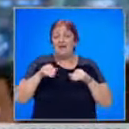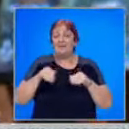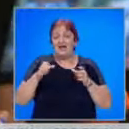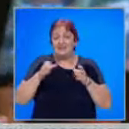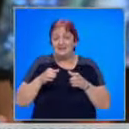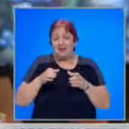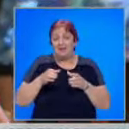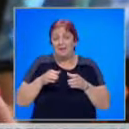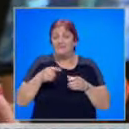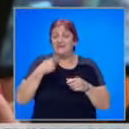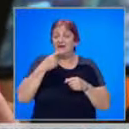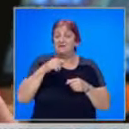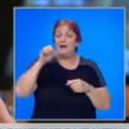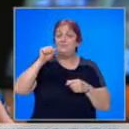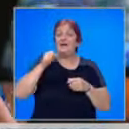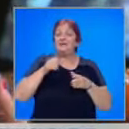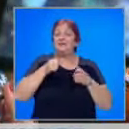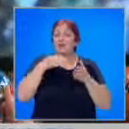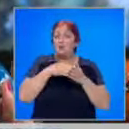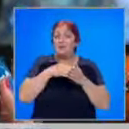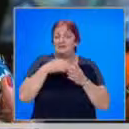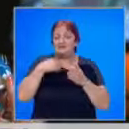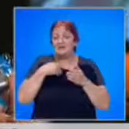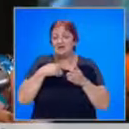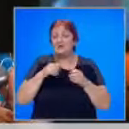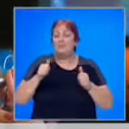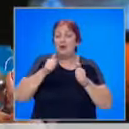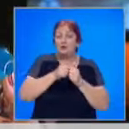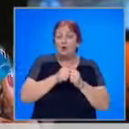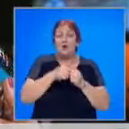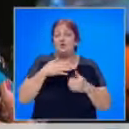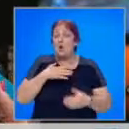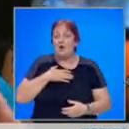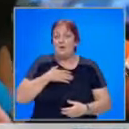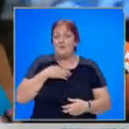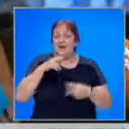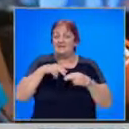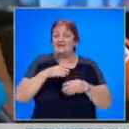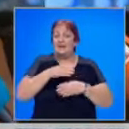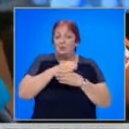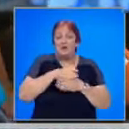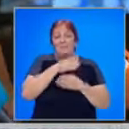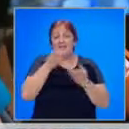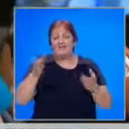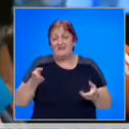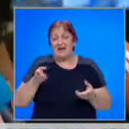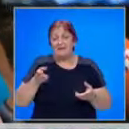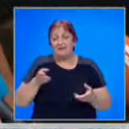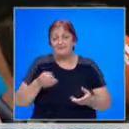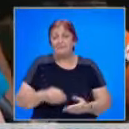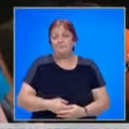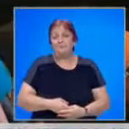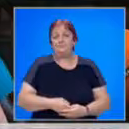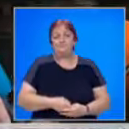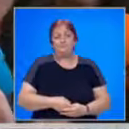зала. Винаги сме казвали, че партиите на протеста са нашите предпочитани партньори, но разбира се имаме, търсим подкрепа на всякъде. А това, че дълго време